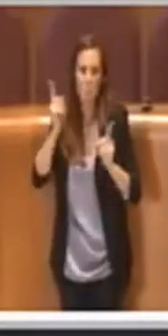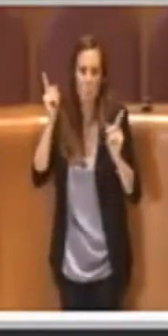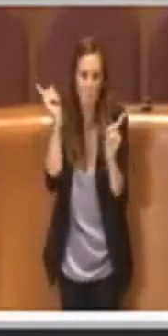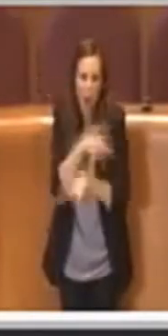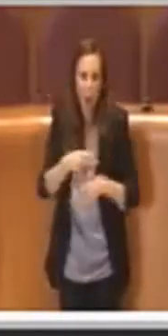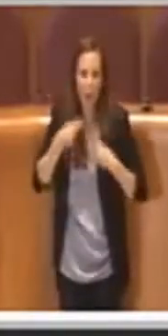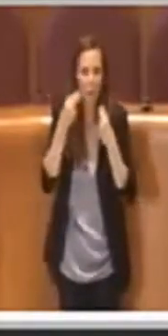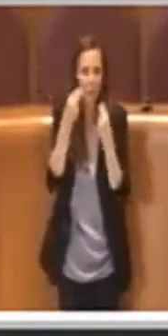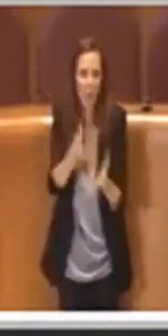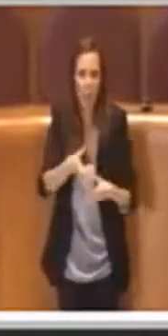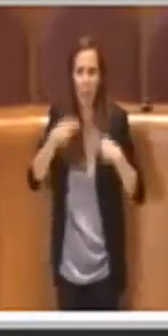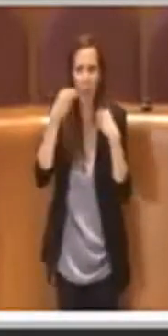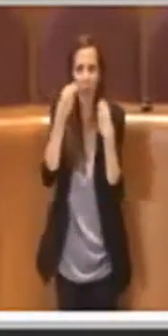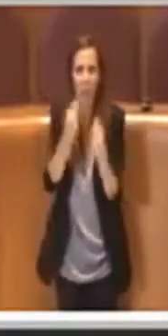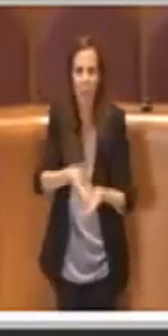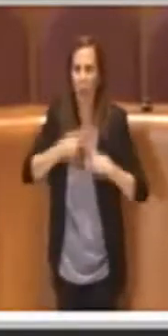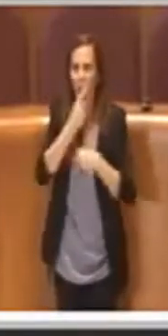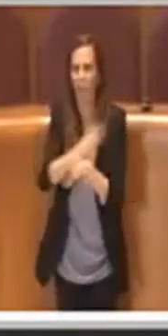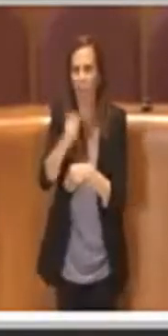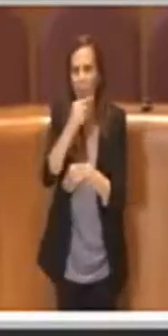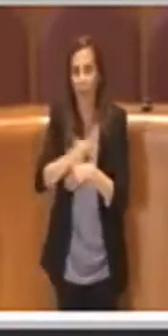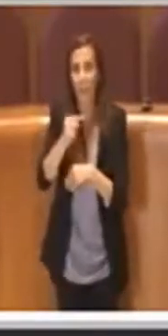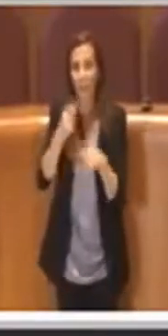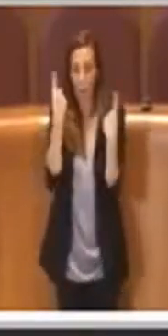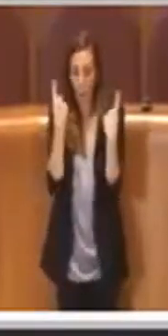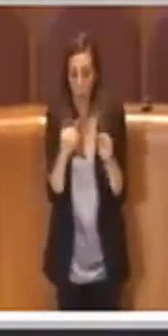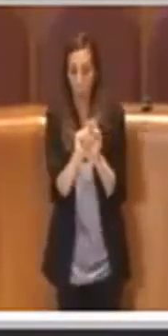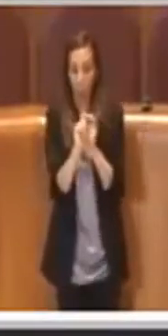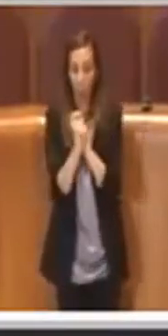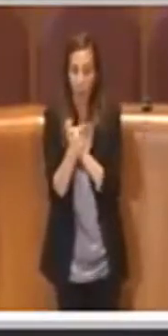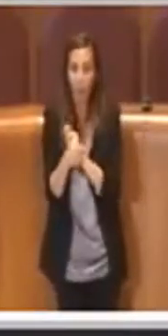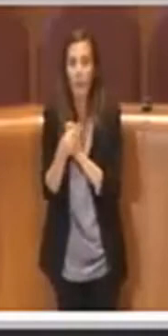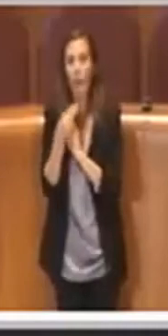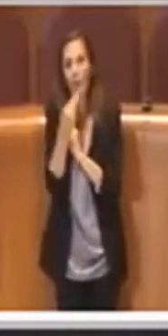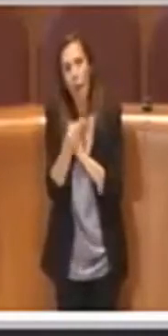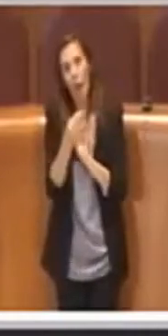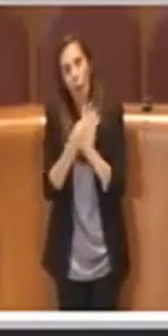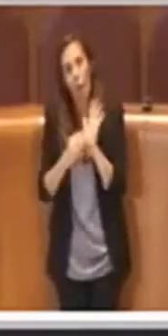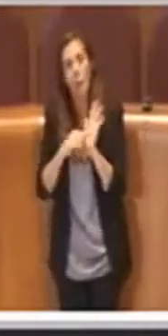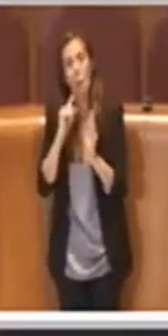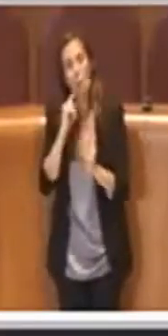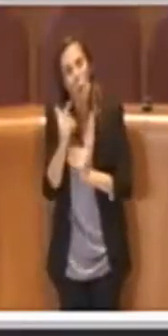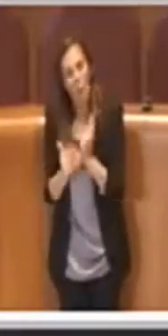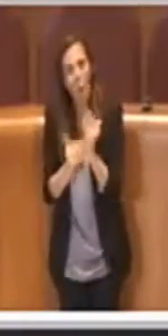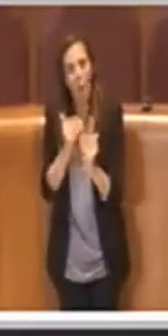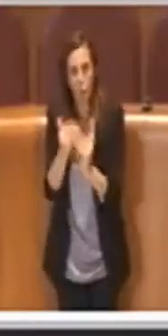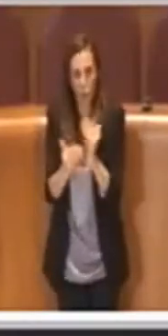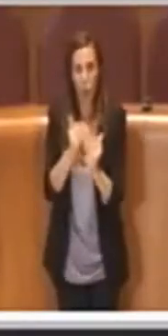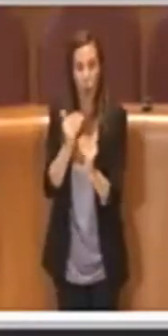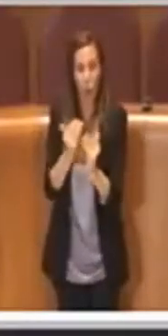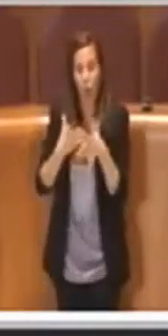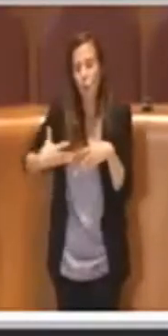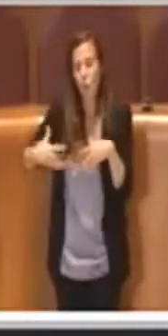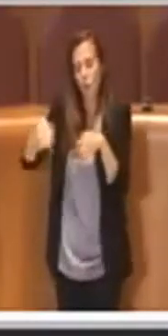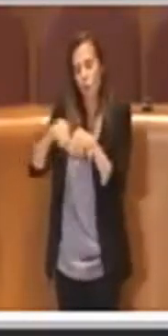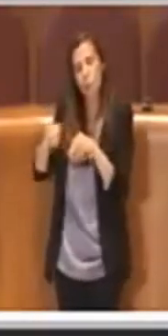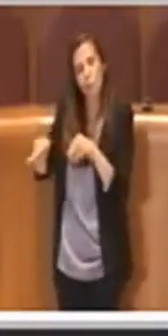problemi, con questa modifica miglioriamo questo regolamento, quindi siamo lieti che la Giunta le abbia